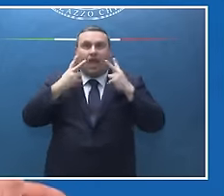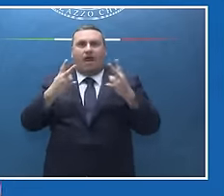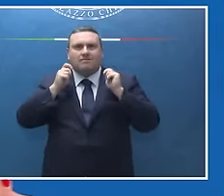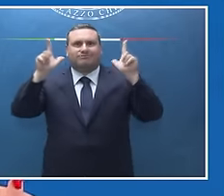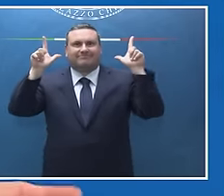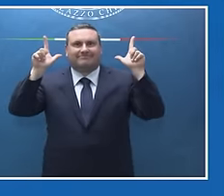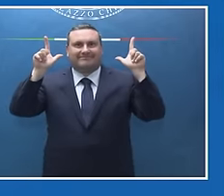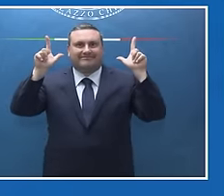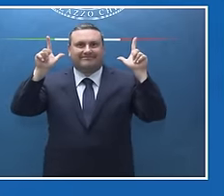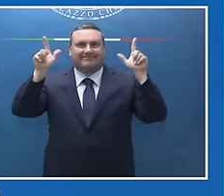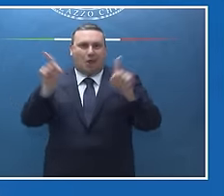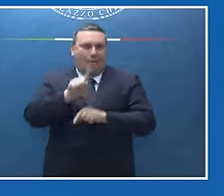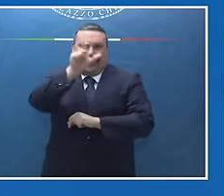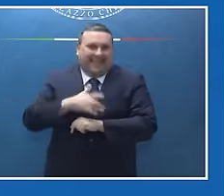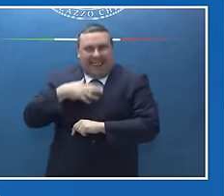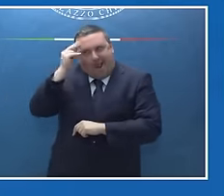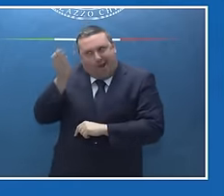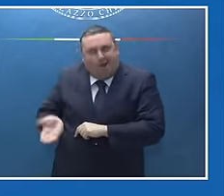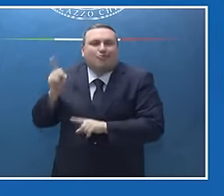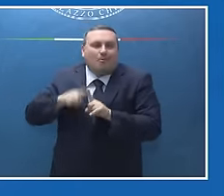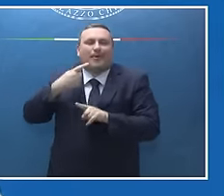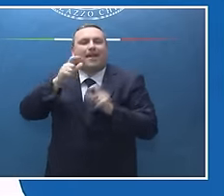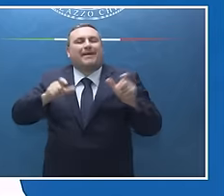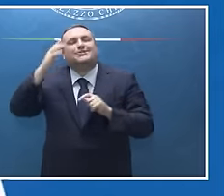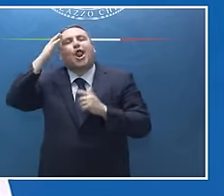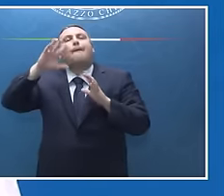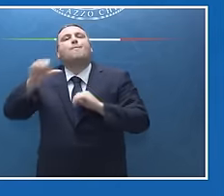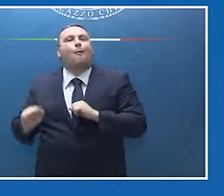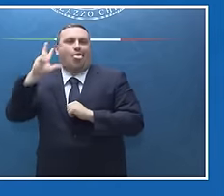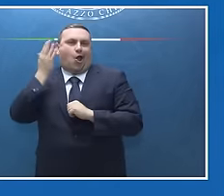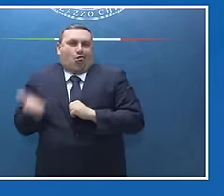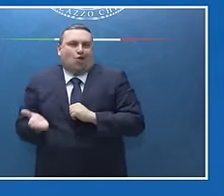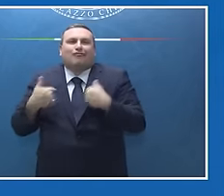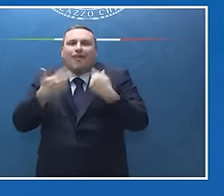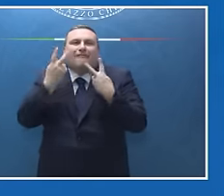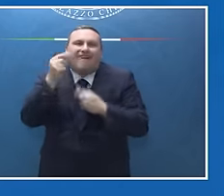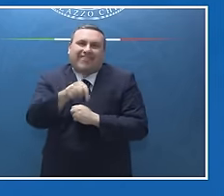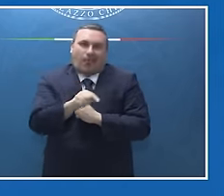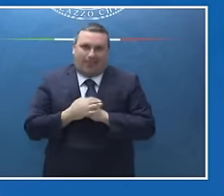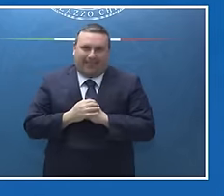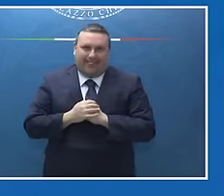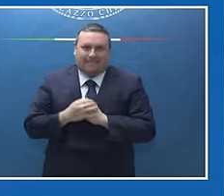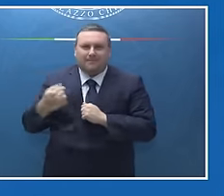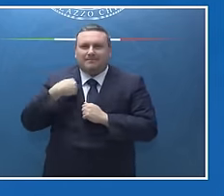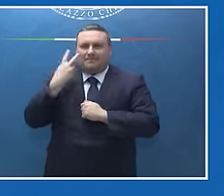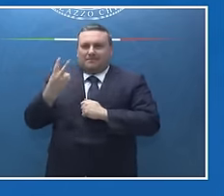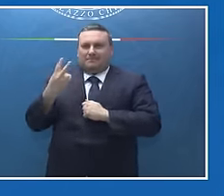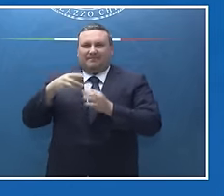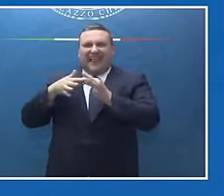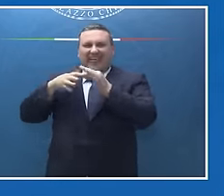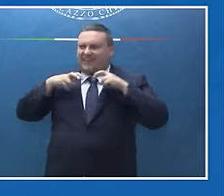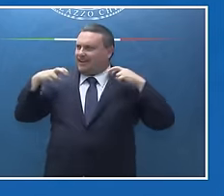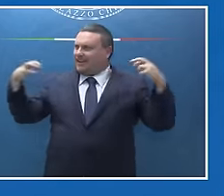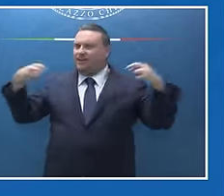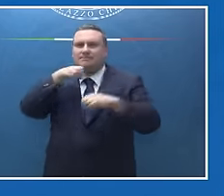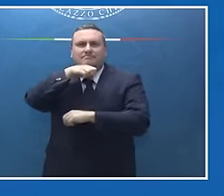soprattutto, ma come la conoscono gli italiani. E davvero io sono stata fiera di vedere i leader del G7